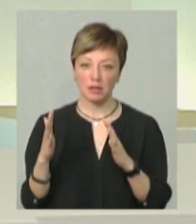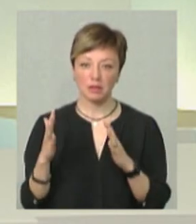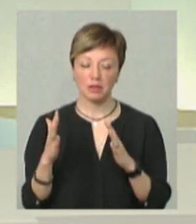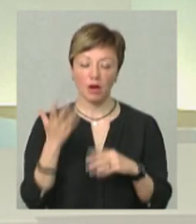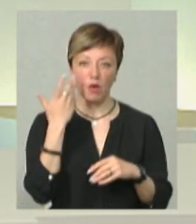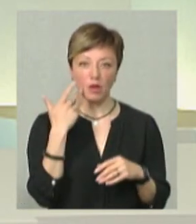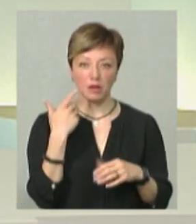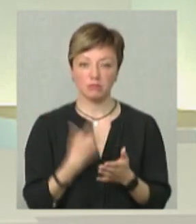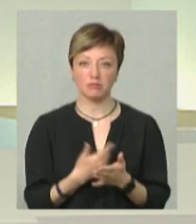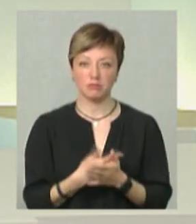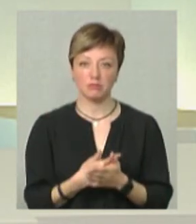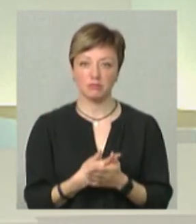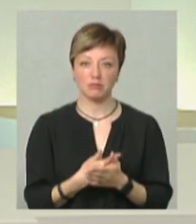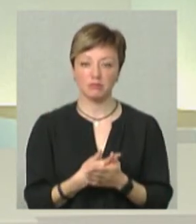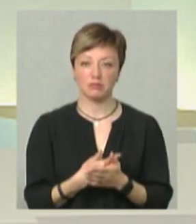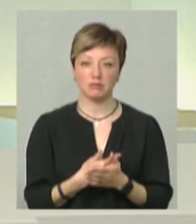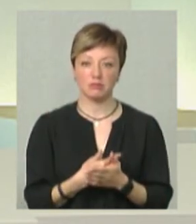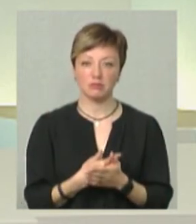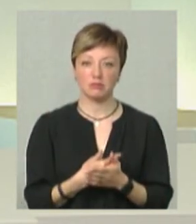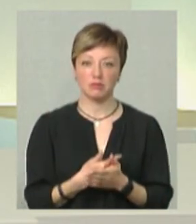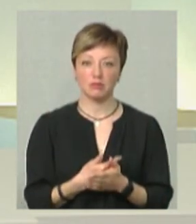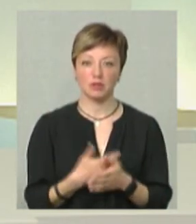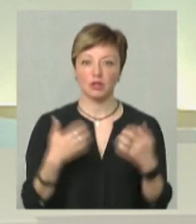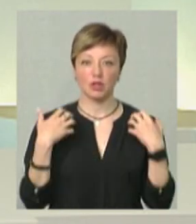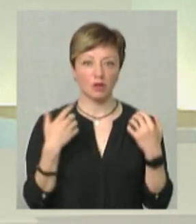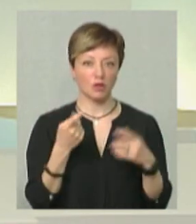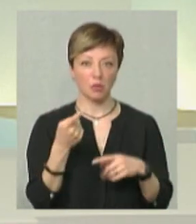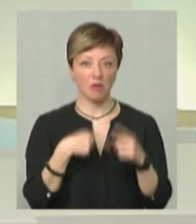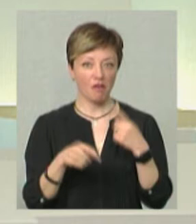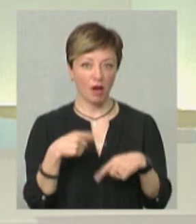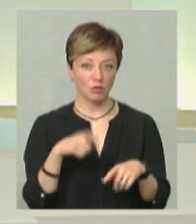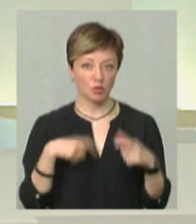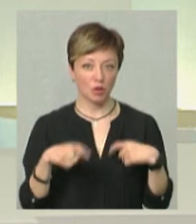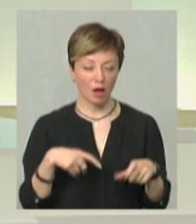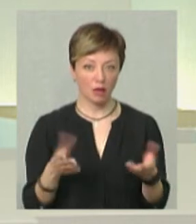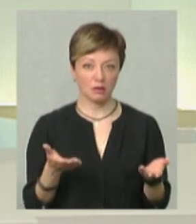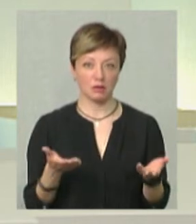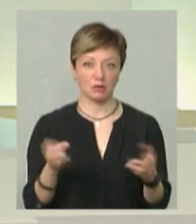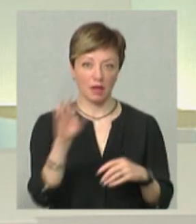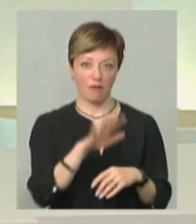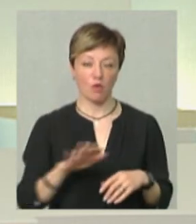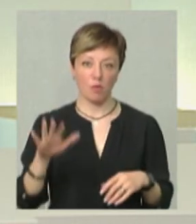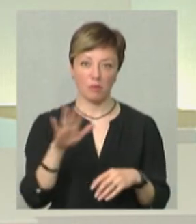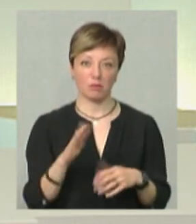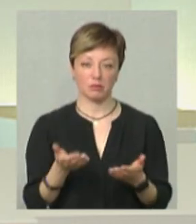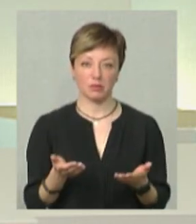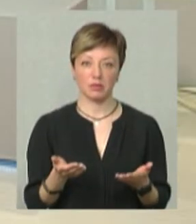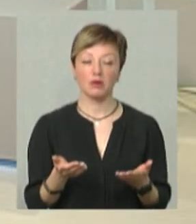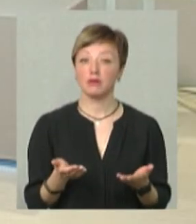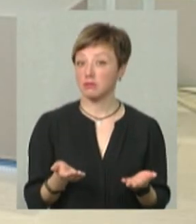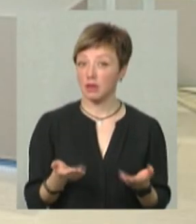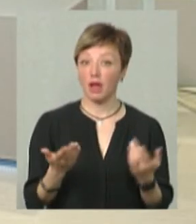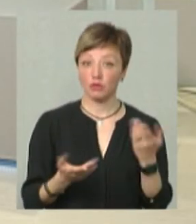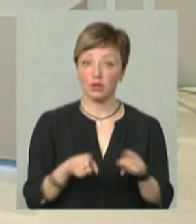моменти, коли, скажімо так, високе начальство, це ж вони, так би мовити, не повернуться ці студенти з Європейського Союзу.